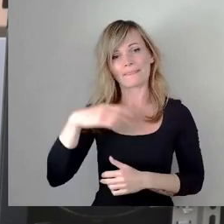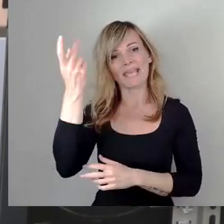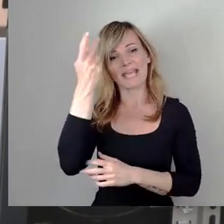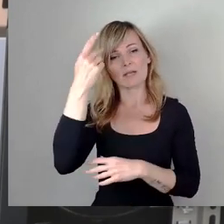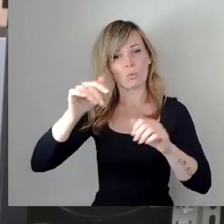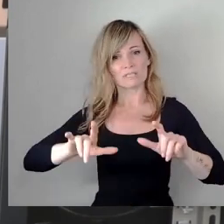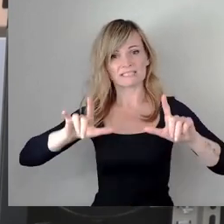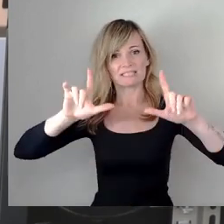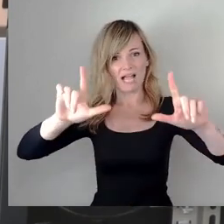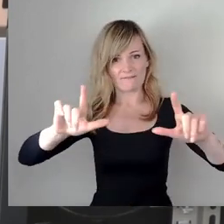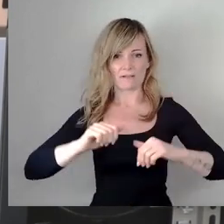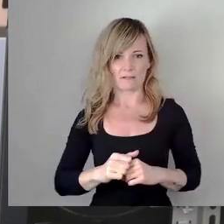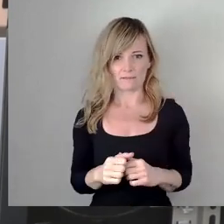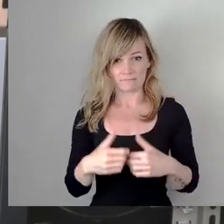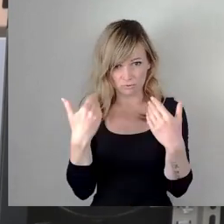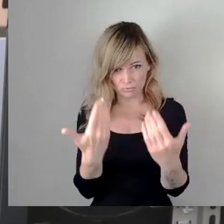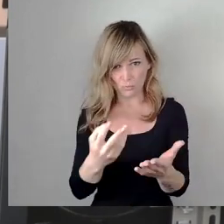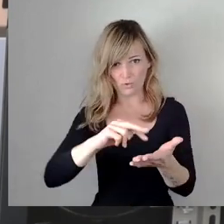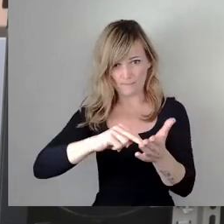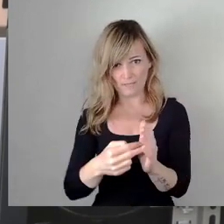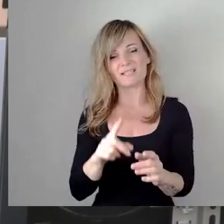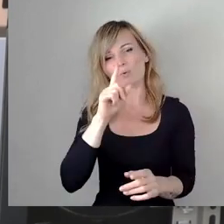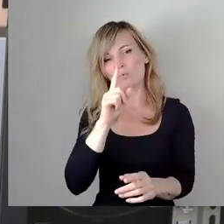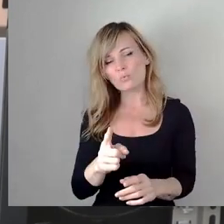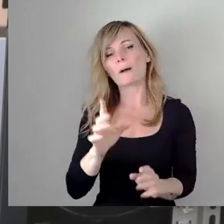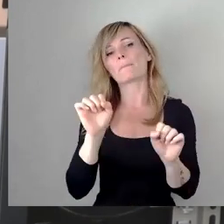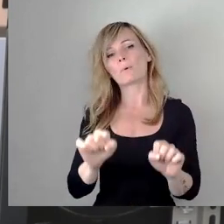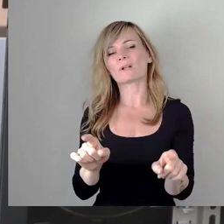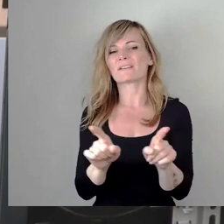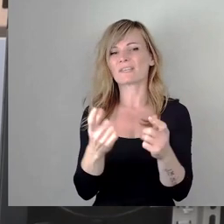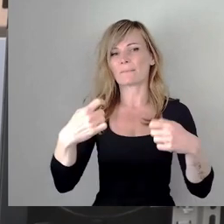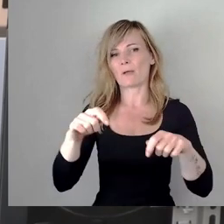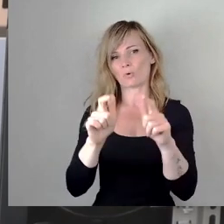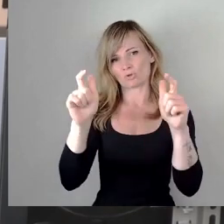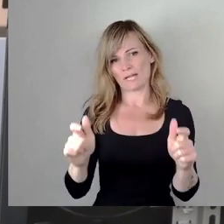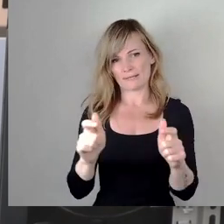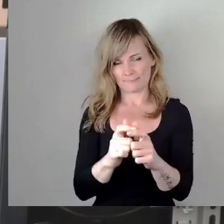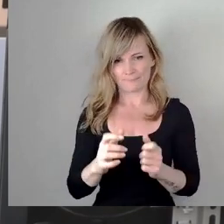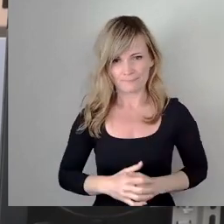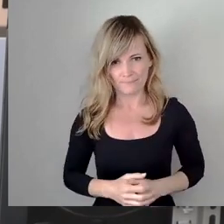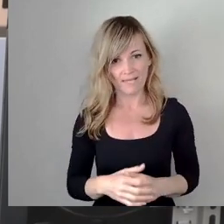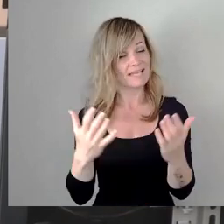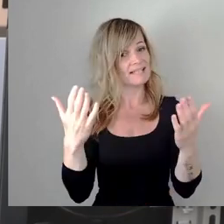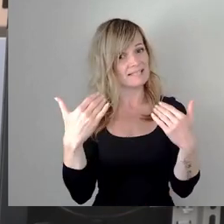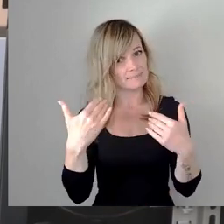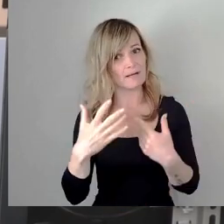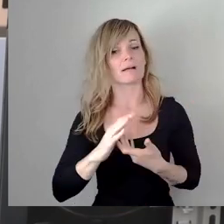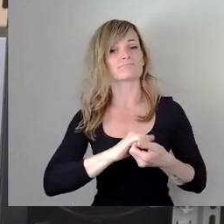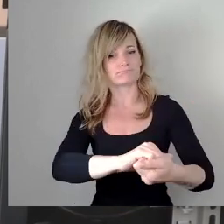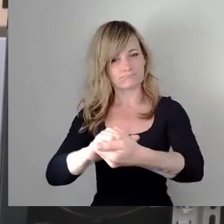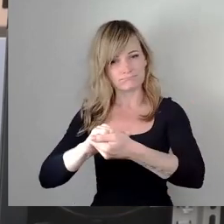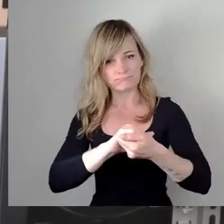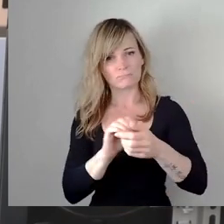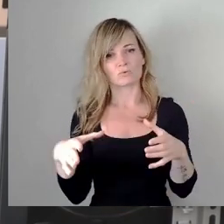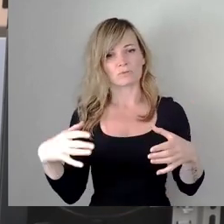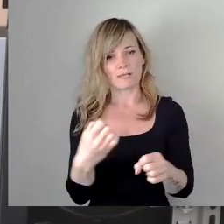Baustein dazu sein. Für ein Klima des solidarischen Miteinanders braucht es viel mehr. Das beginnt in